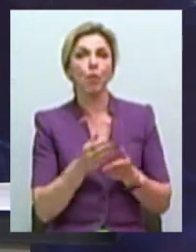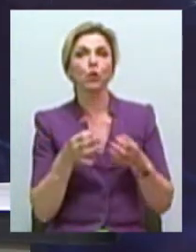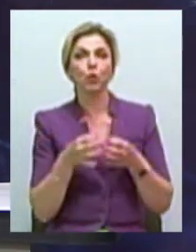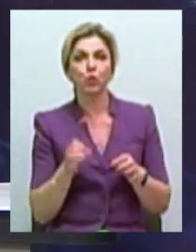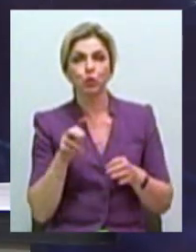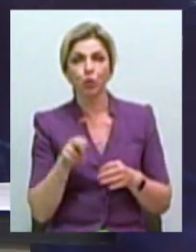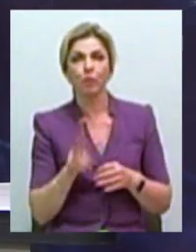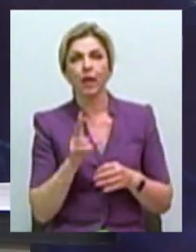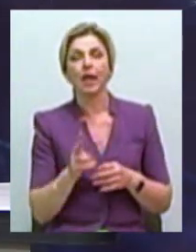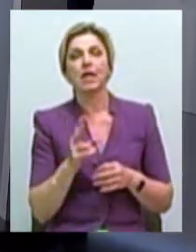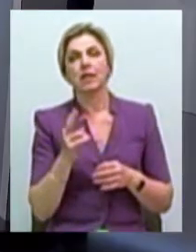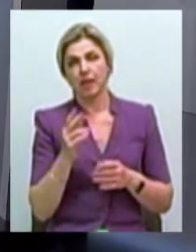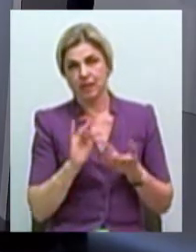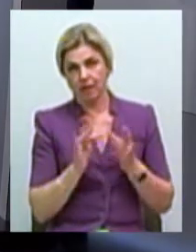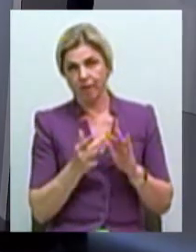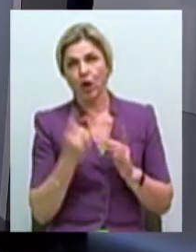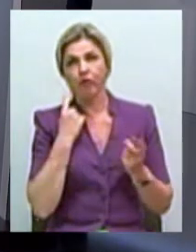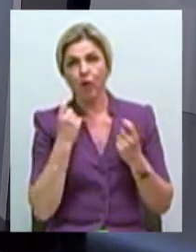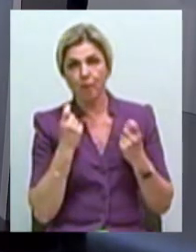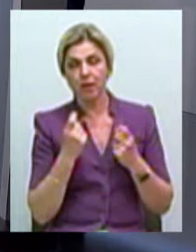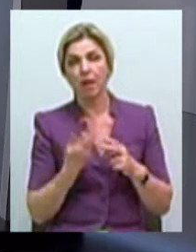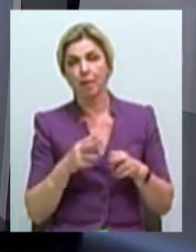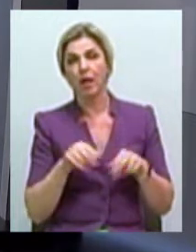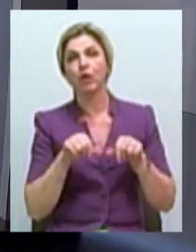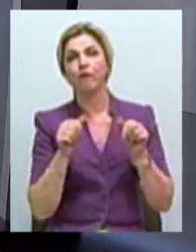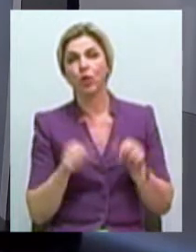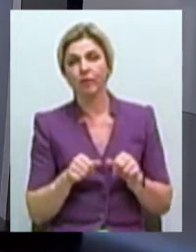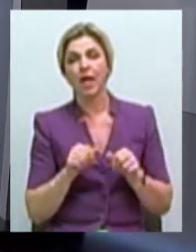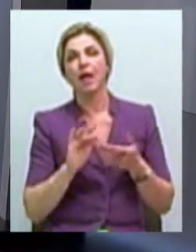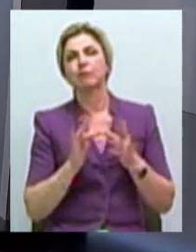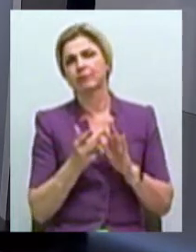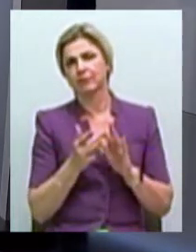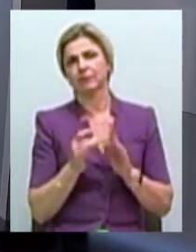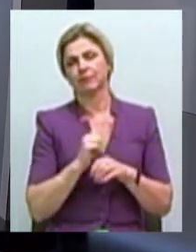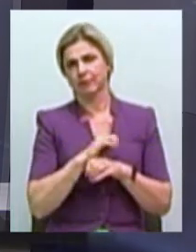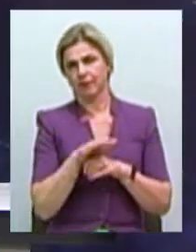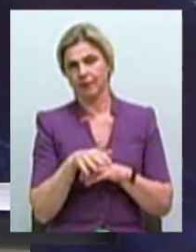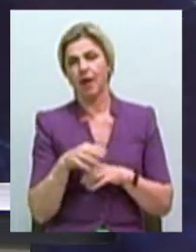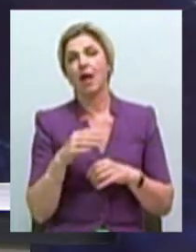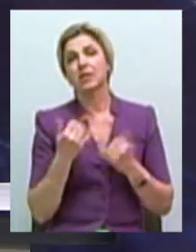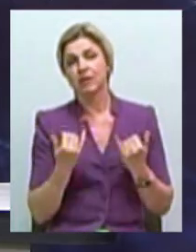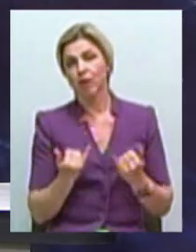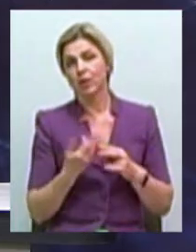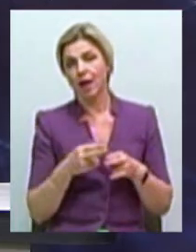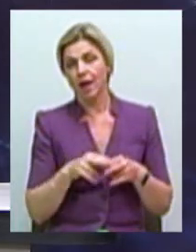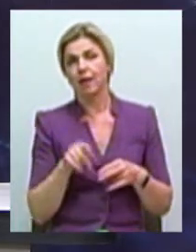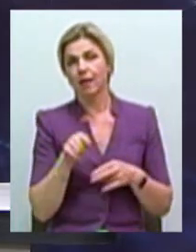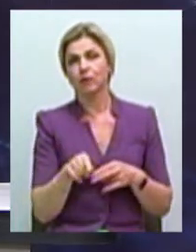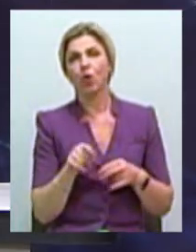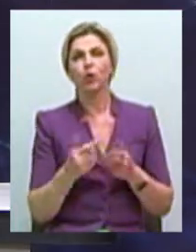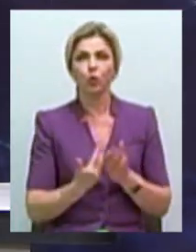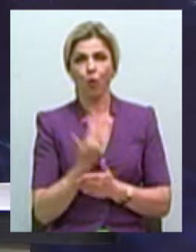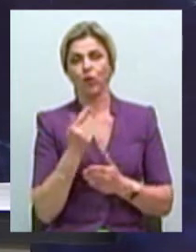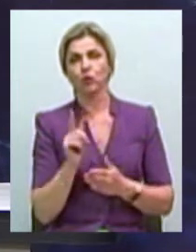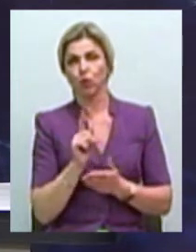цифрової інформації. Тому формат медіатеки, скажімо так, на сьогодні це то, що маст хев, то то,